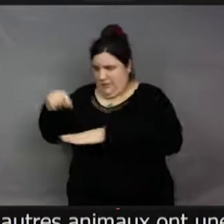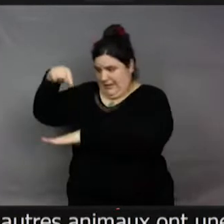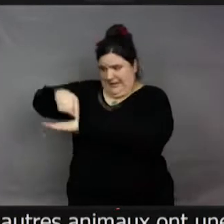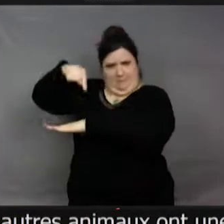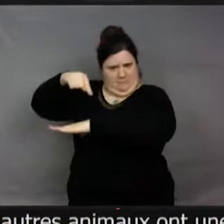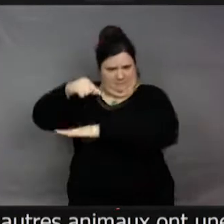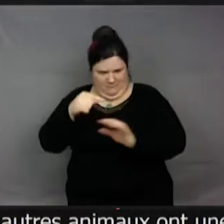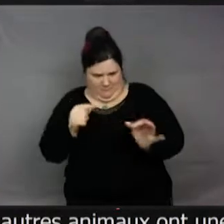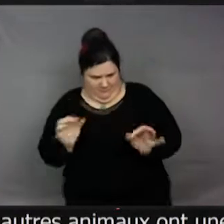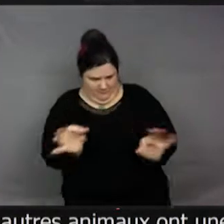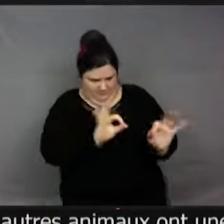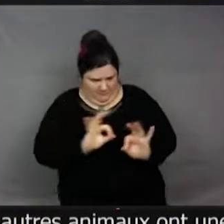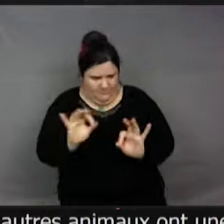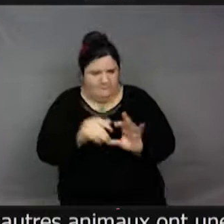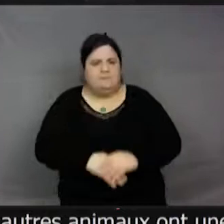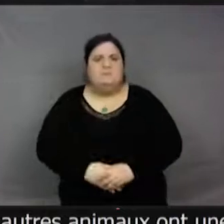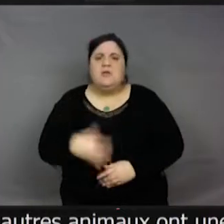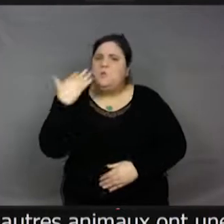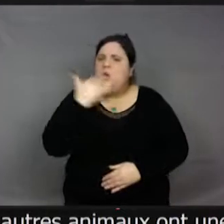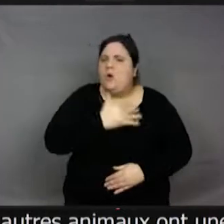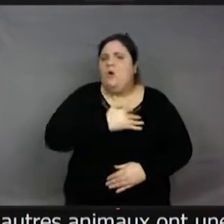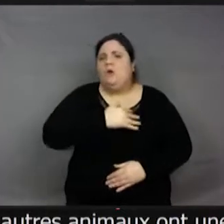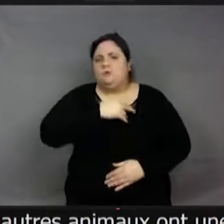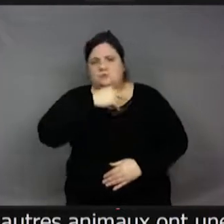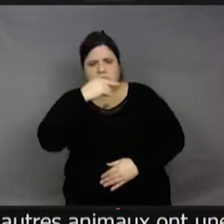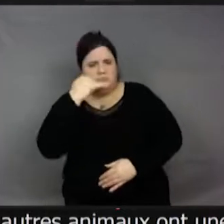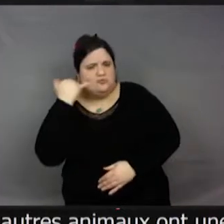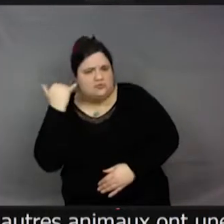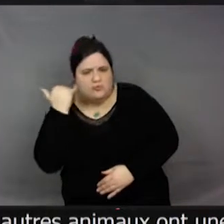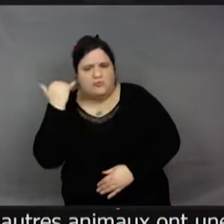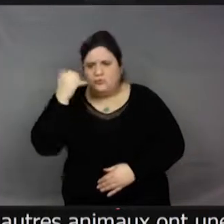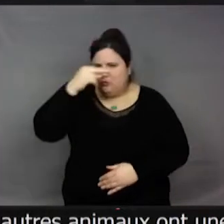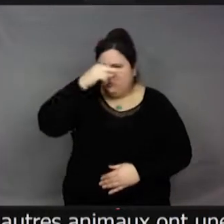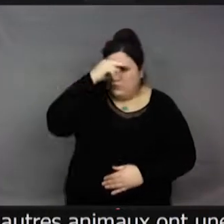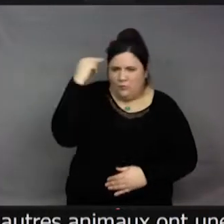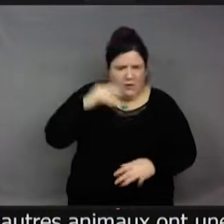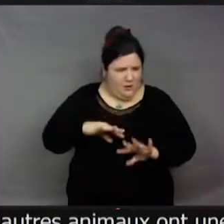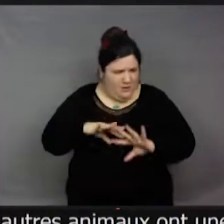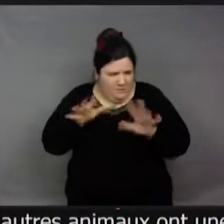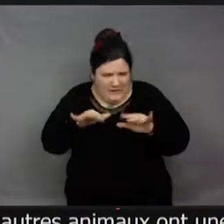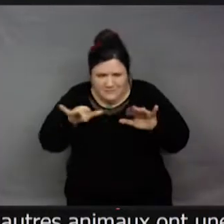plein d'insectes de cette couleur jaune et noire. Alors, je vous en montre, par exemple, voilà, je vous montre, par exemple, cette...